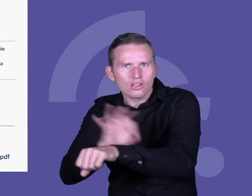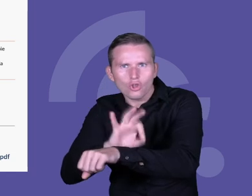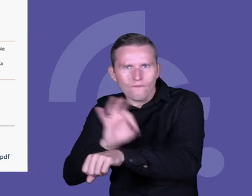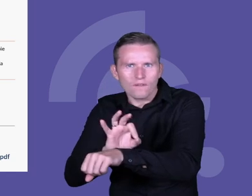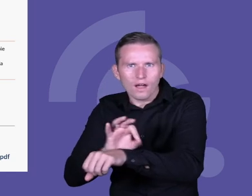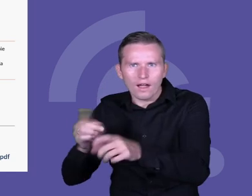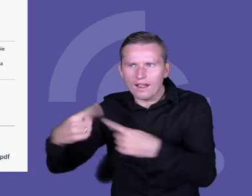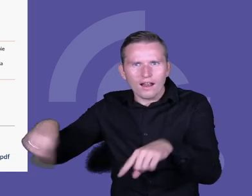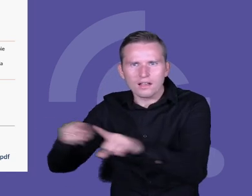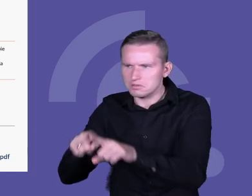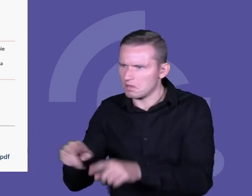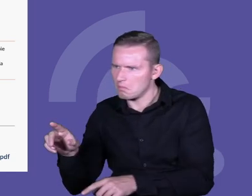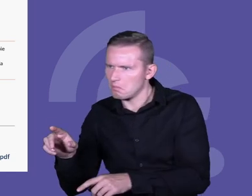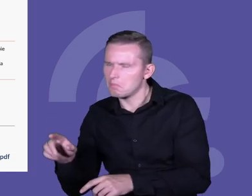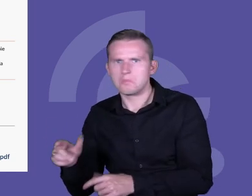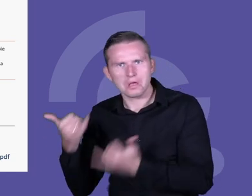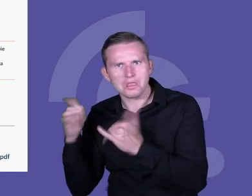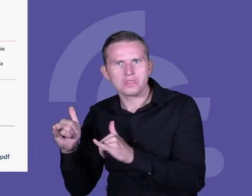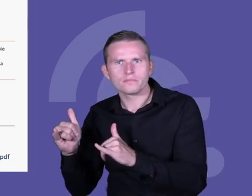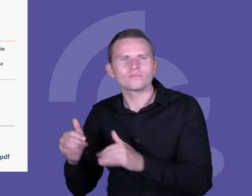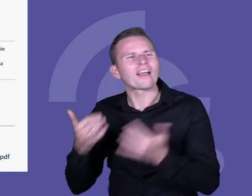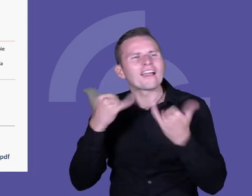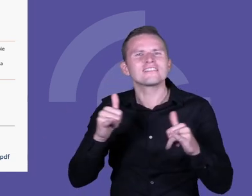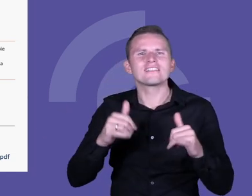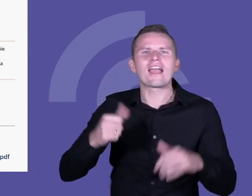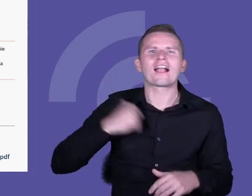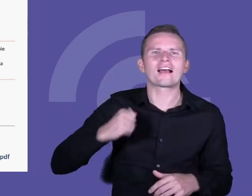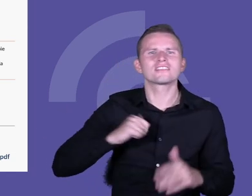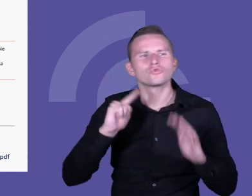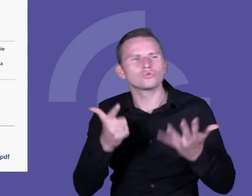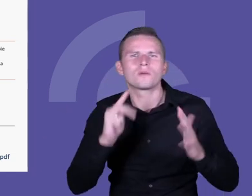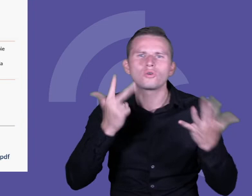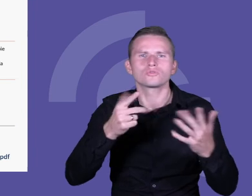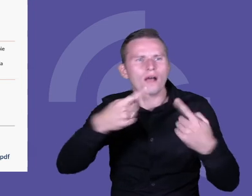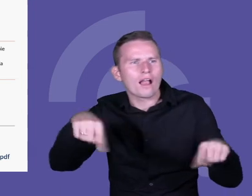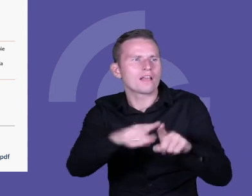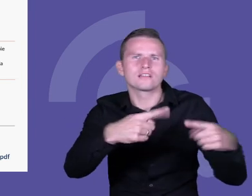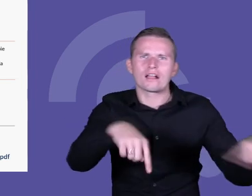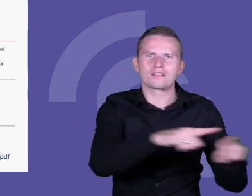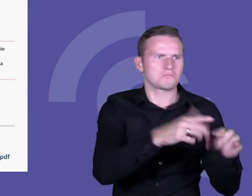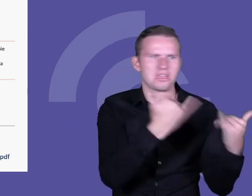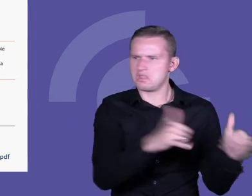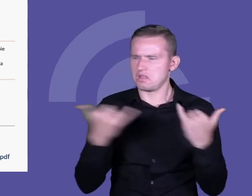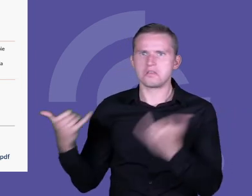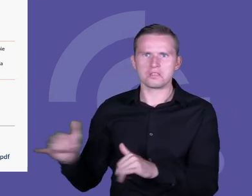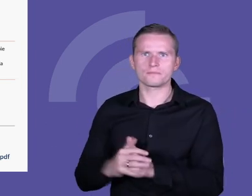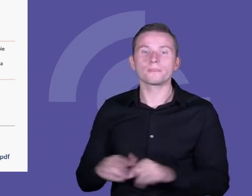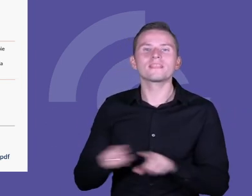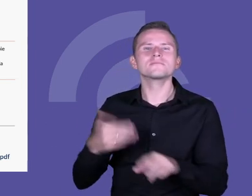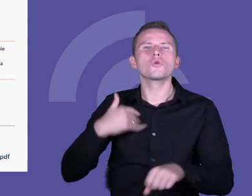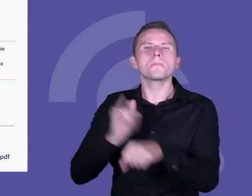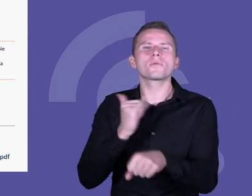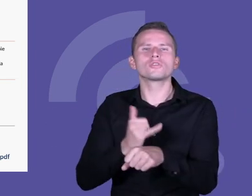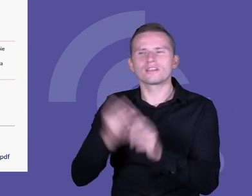te inne klasy, siódme czy ósme. Czy też po prostu ostatnio w piątek miałam okazję odwiedzić szkołę w